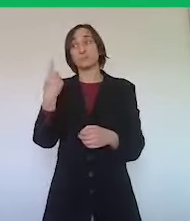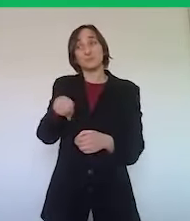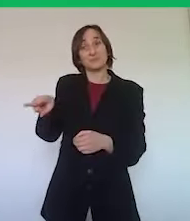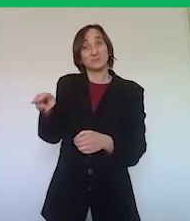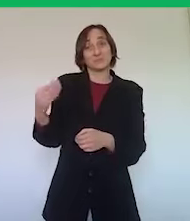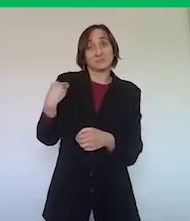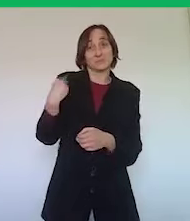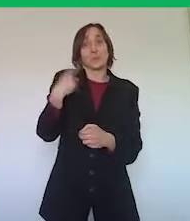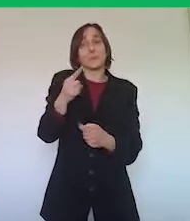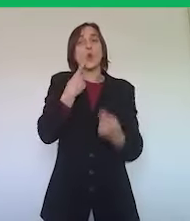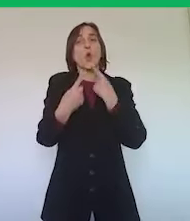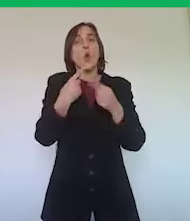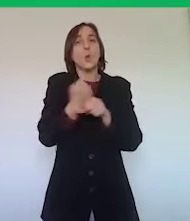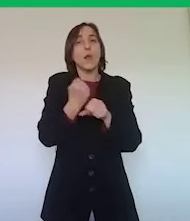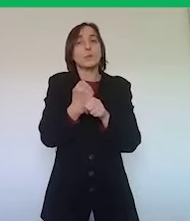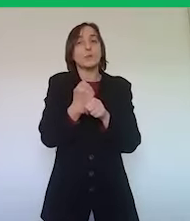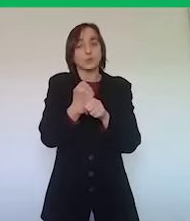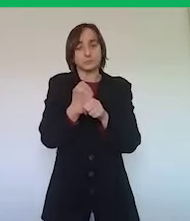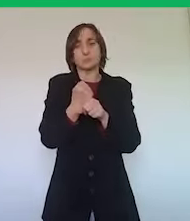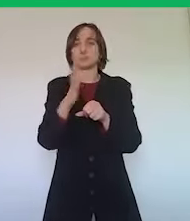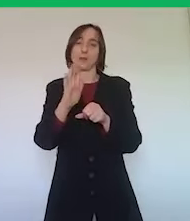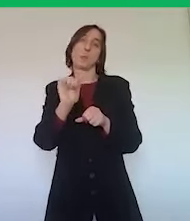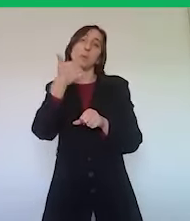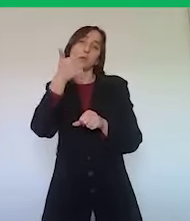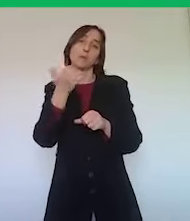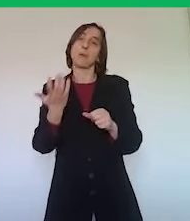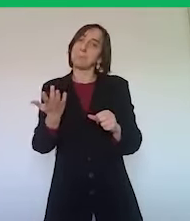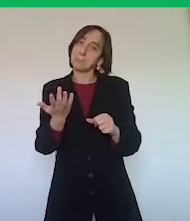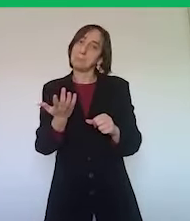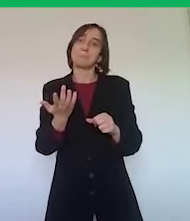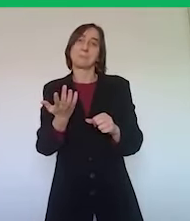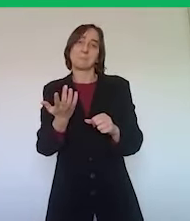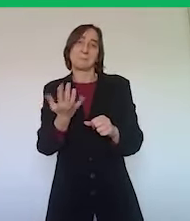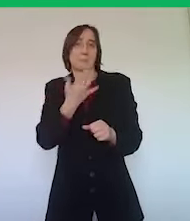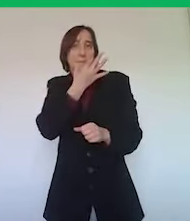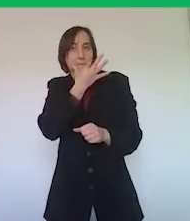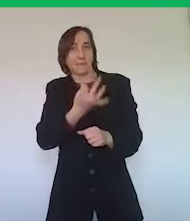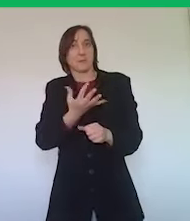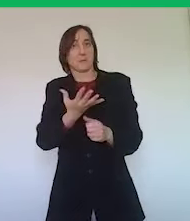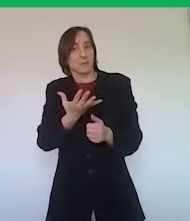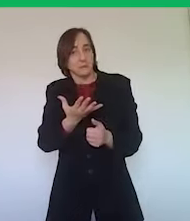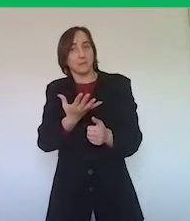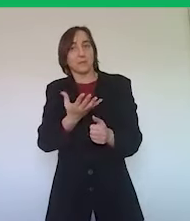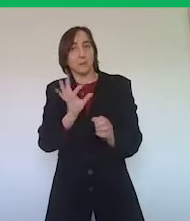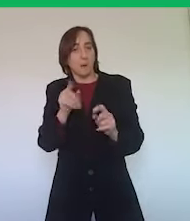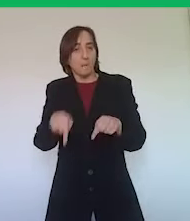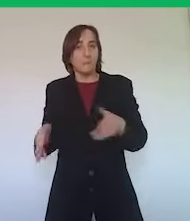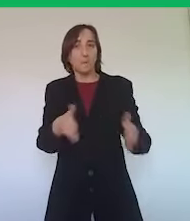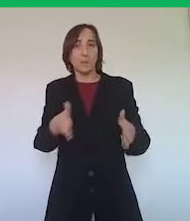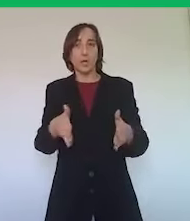quello dei colloqui di lavoro, intanto è un bene che ci siano anche in questo momento difficile